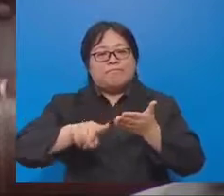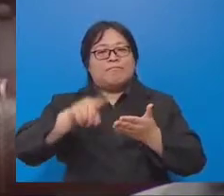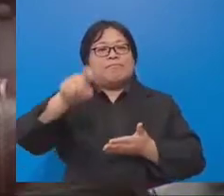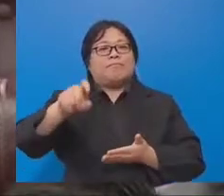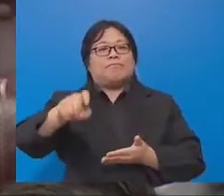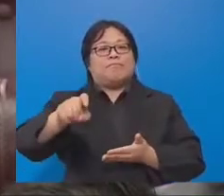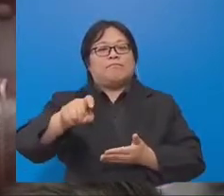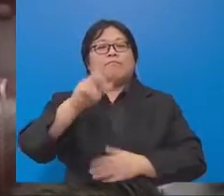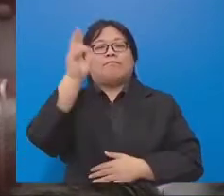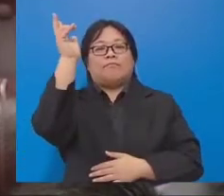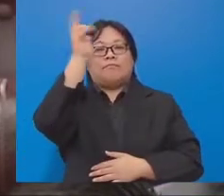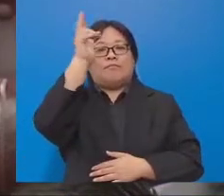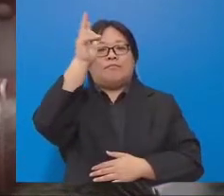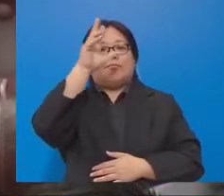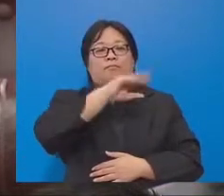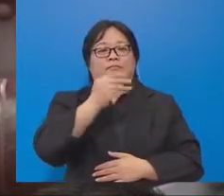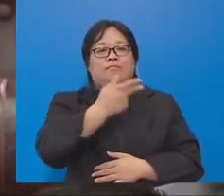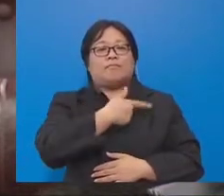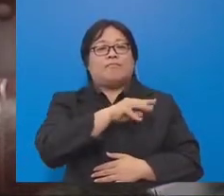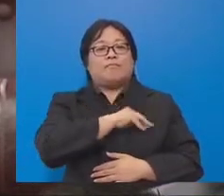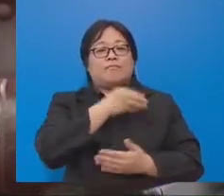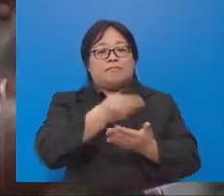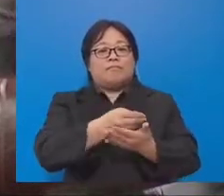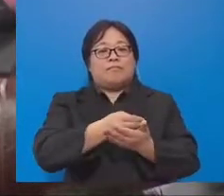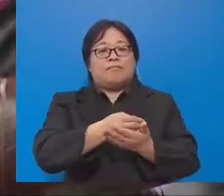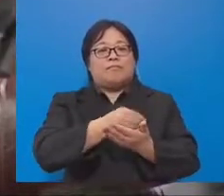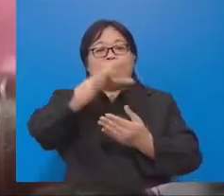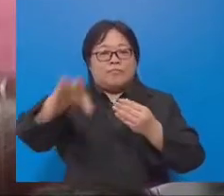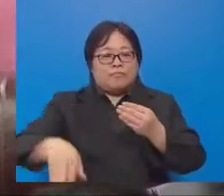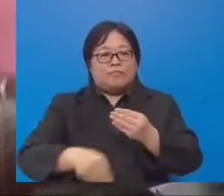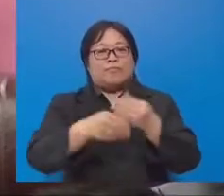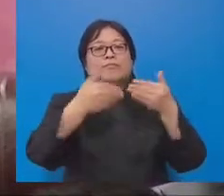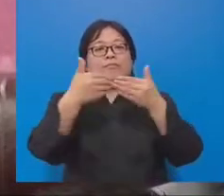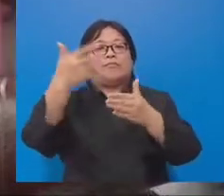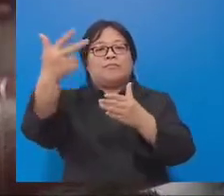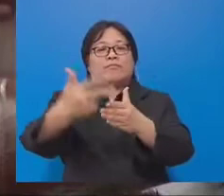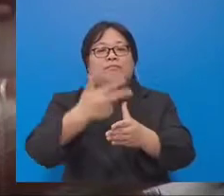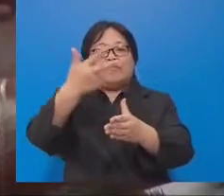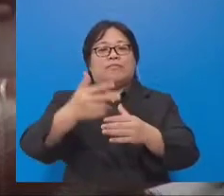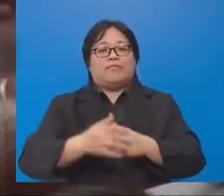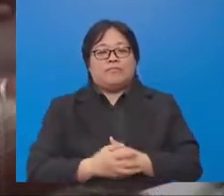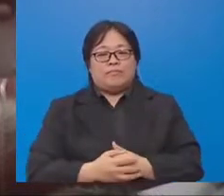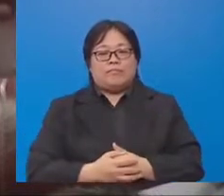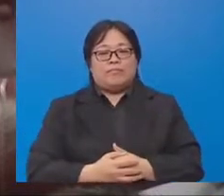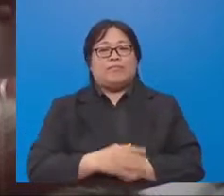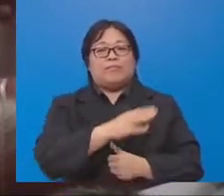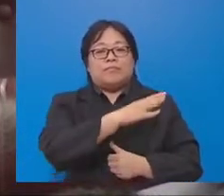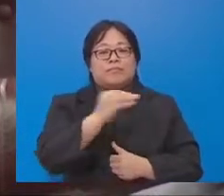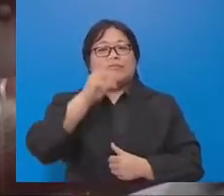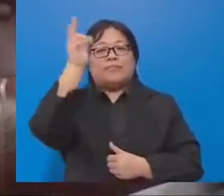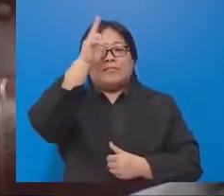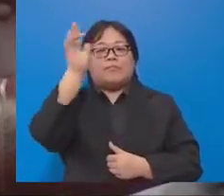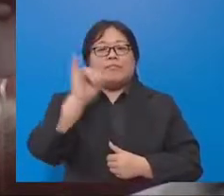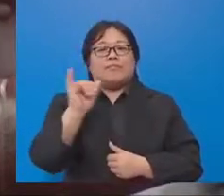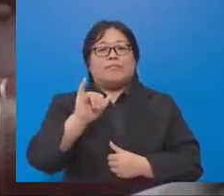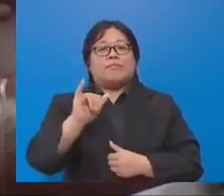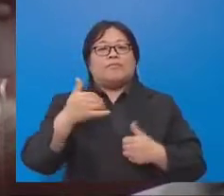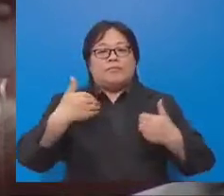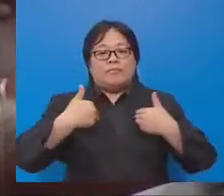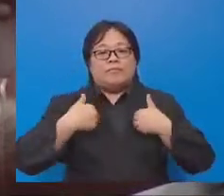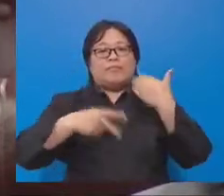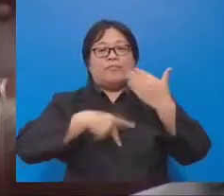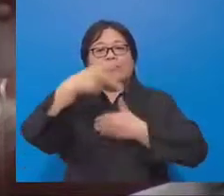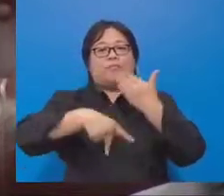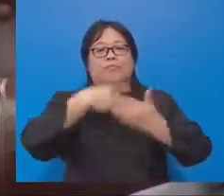industri, maka kerajaan dan keuntelian kewangan telah menambahkan 3 bulan lagi. Dan di samping itu, kerajaan juga telah mengadakan program